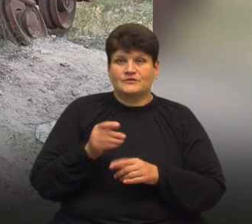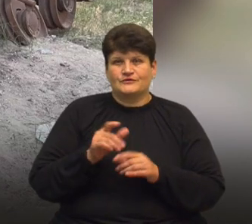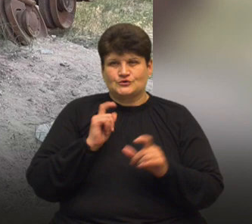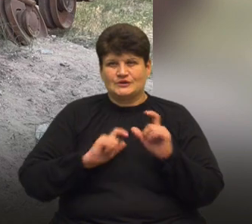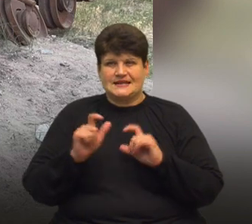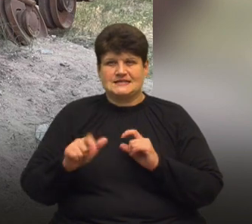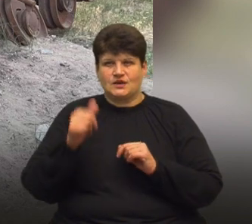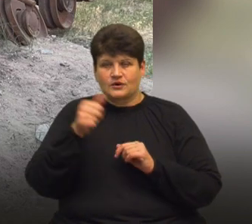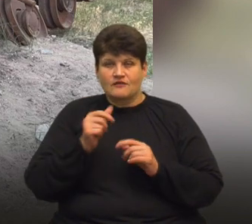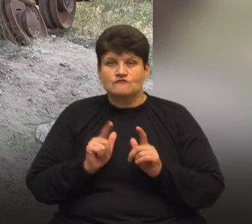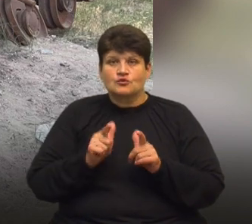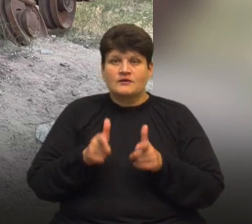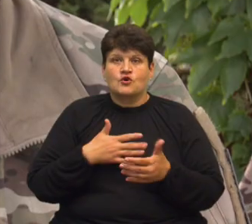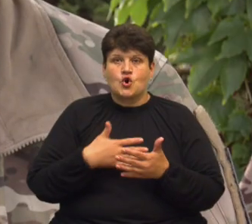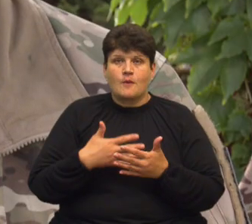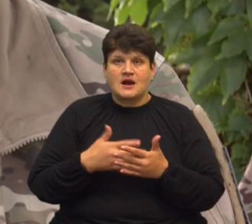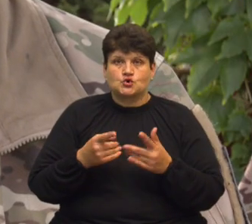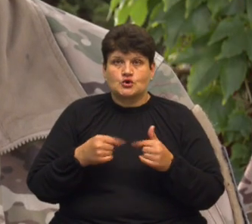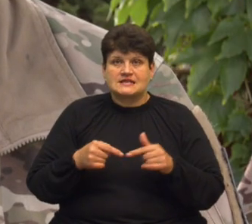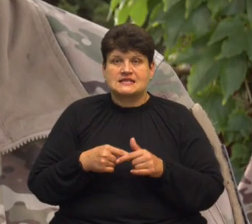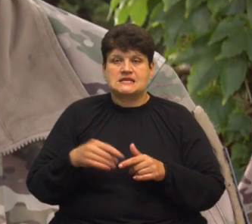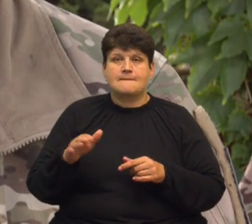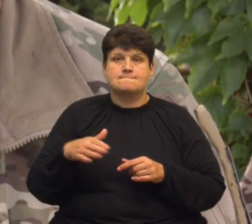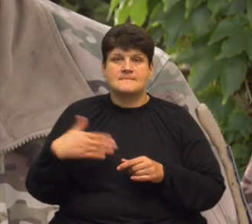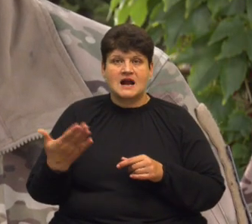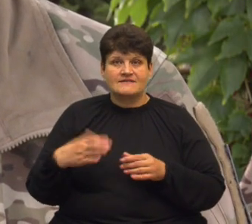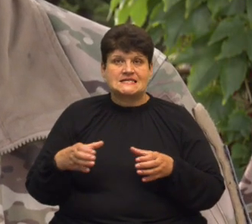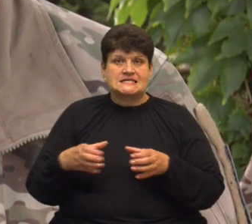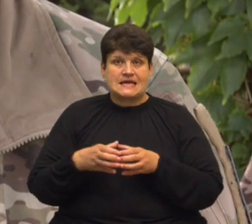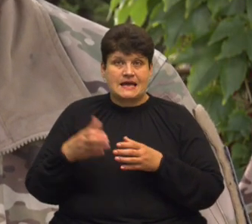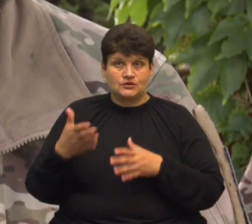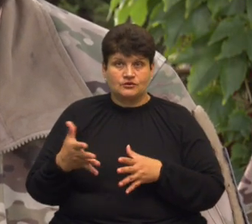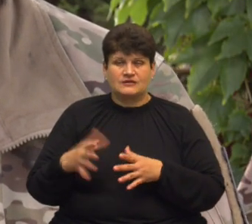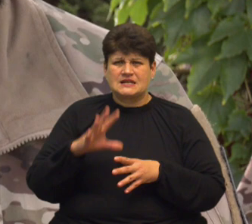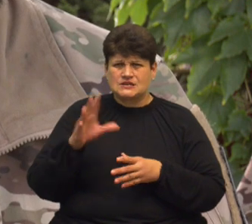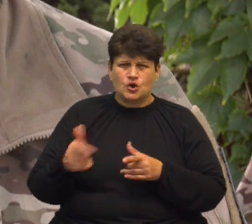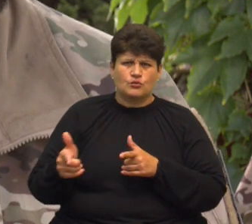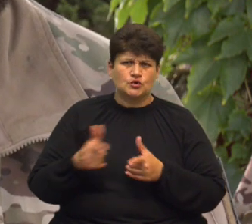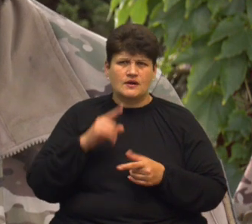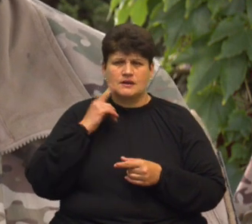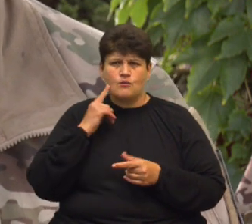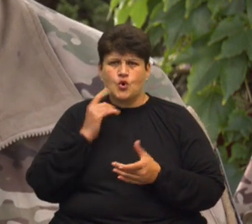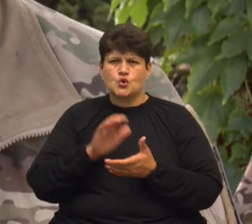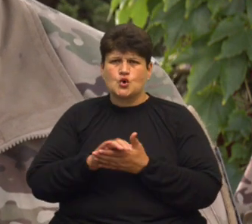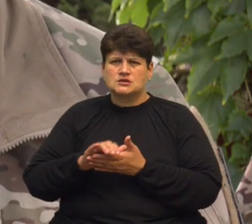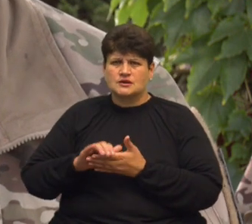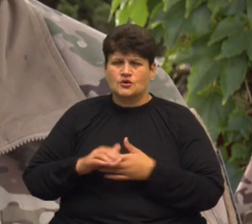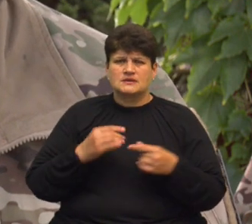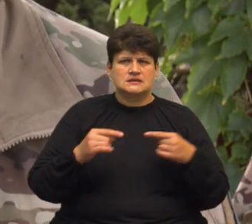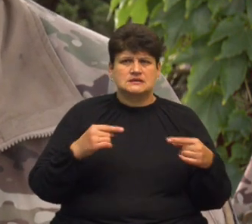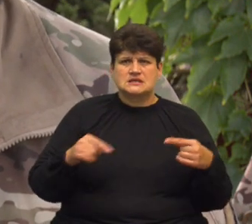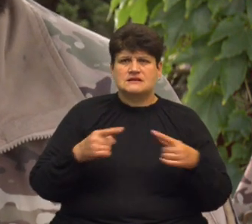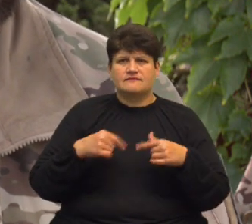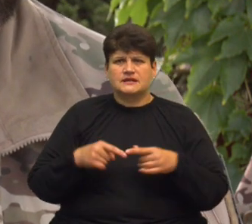вступив у громадську організацію «Правий сектор». Вони готували молодь, вони загалом готували суспільство, ознайомлювали з різними видами